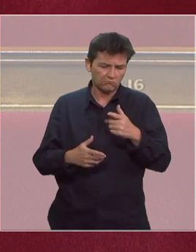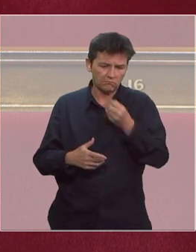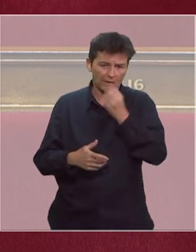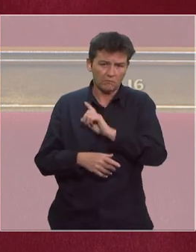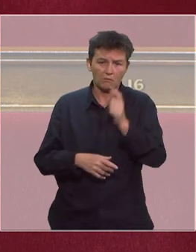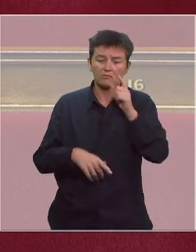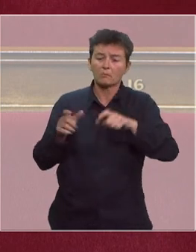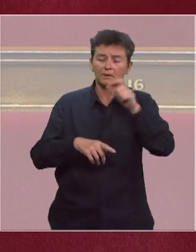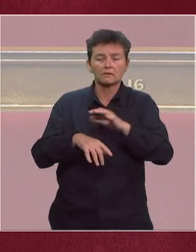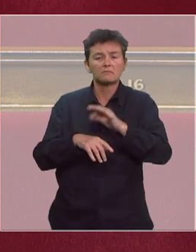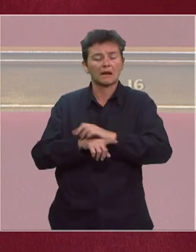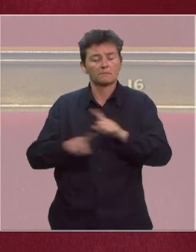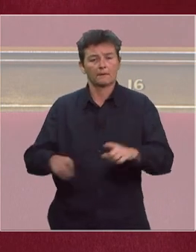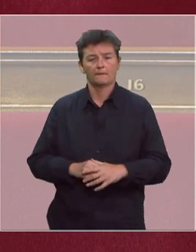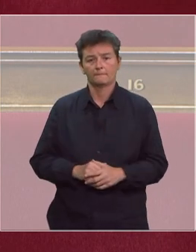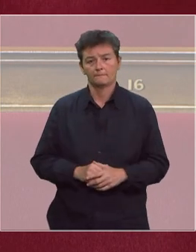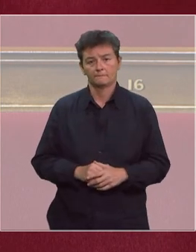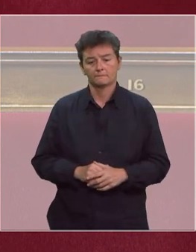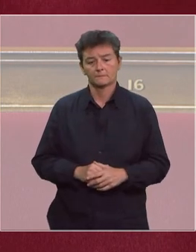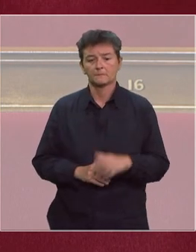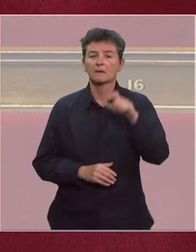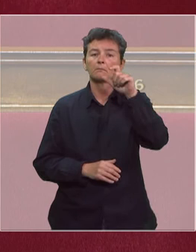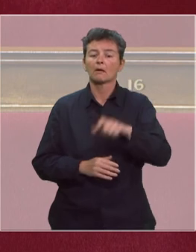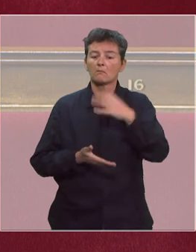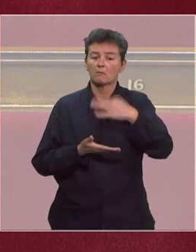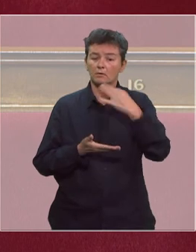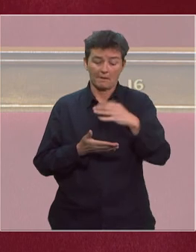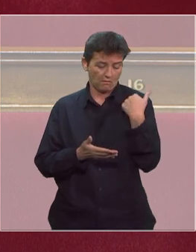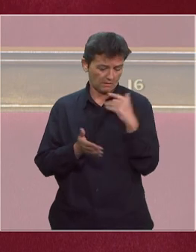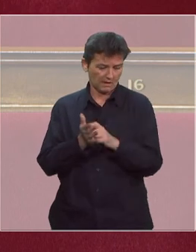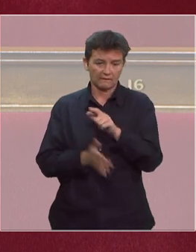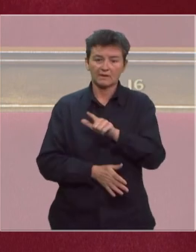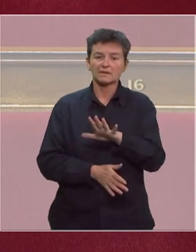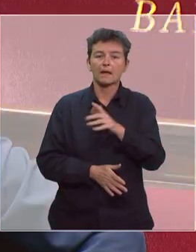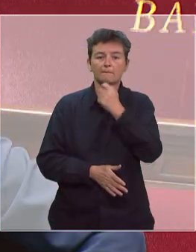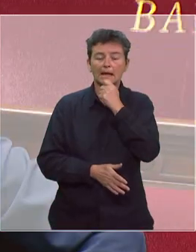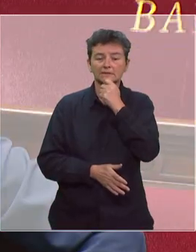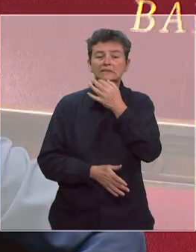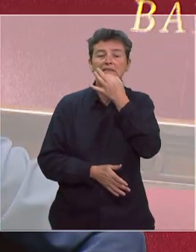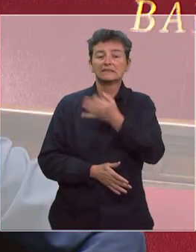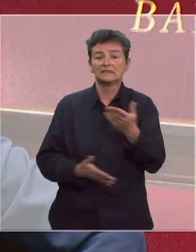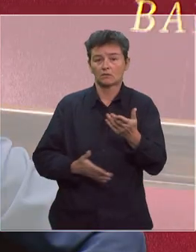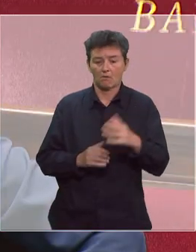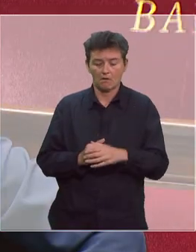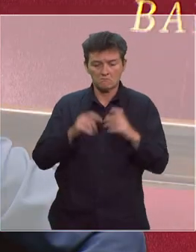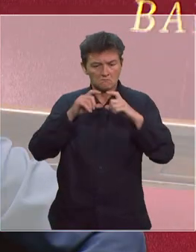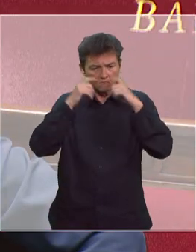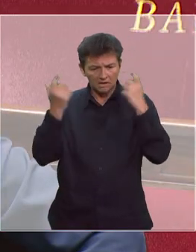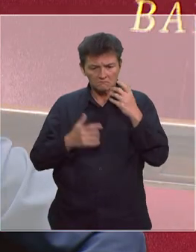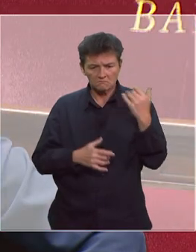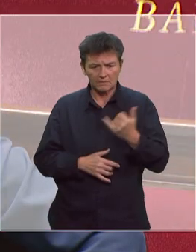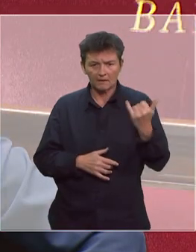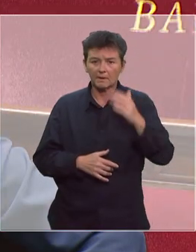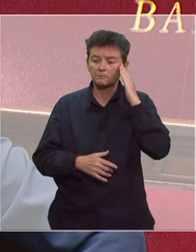personnes non infectées. Votre porte-parole soutenait même le 25 mars dernier, je la cite, qu'il n'y a pas besoin d'un masque quand on